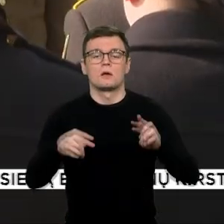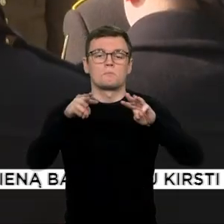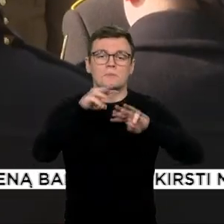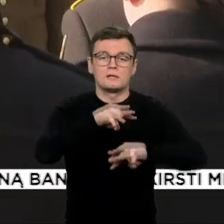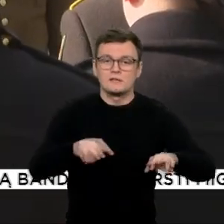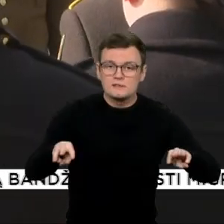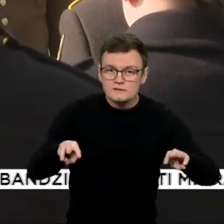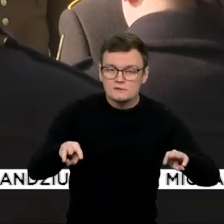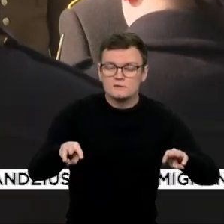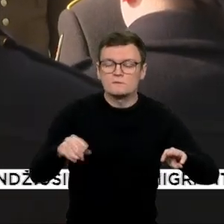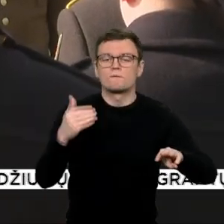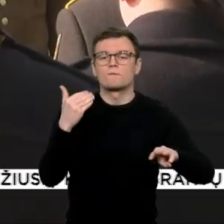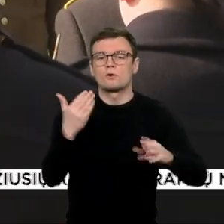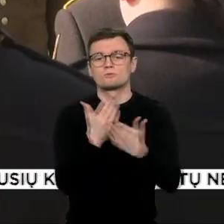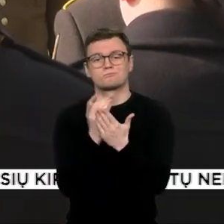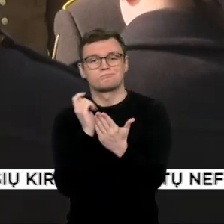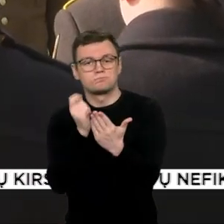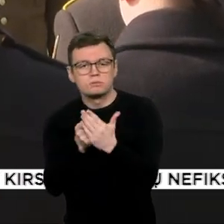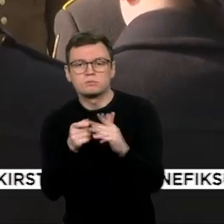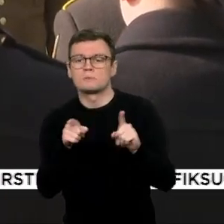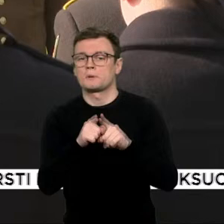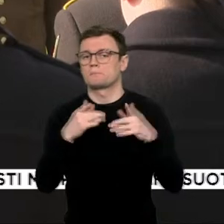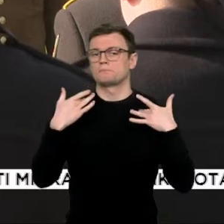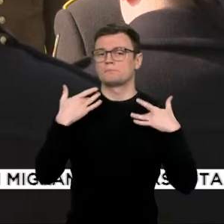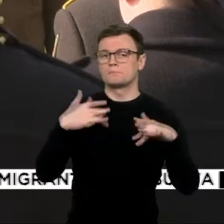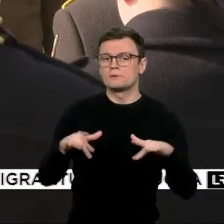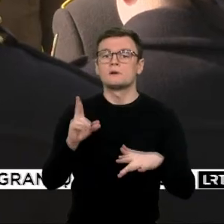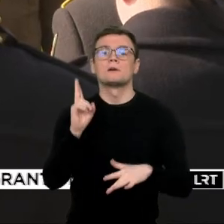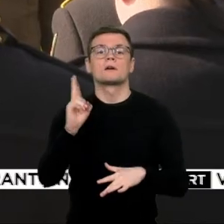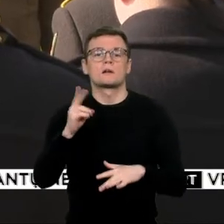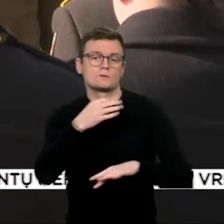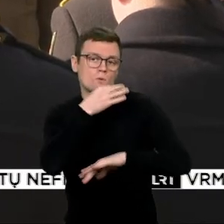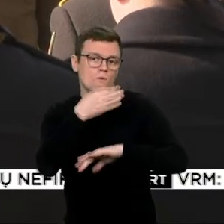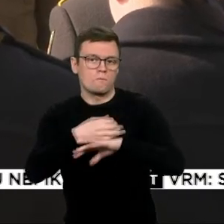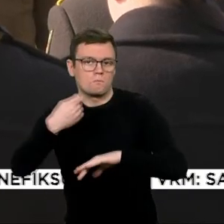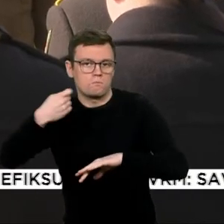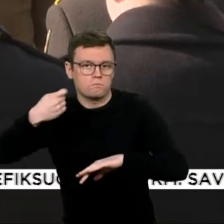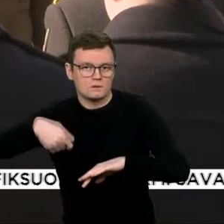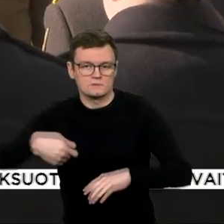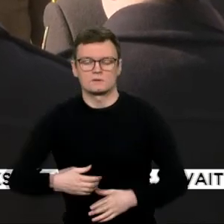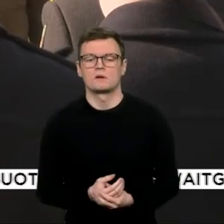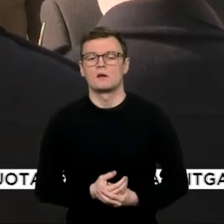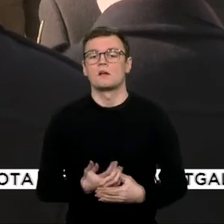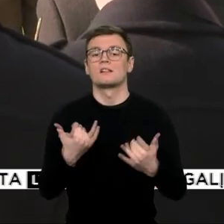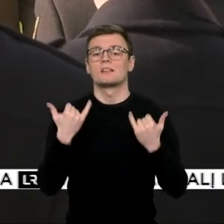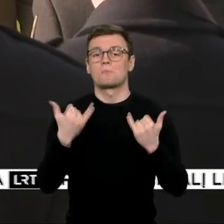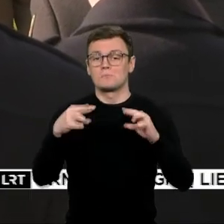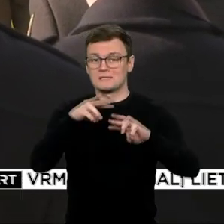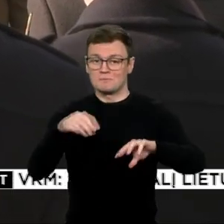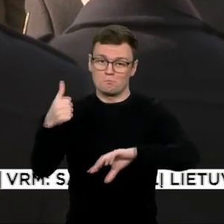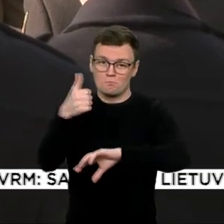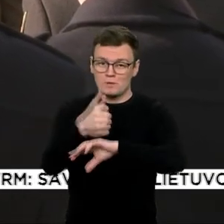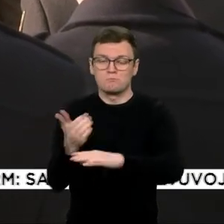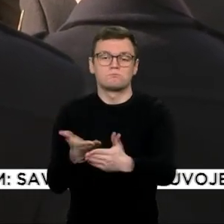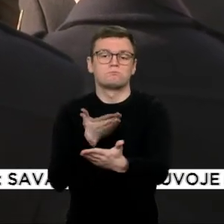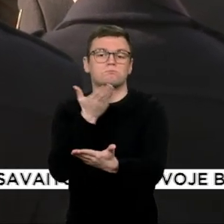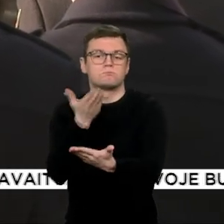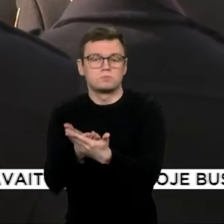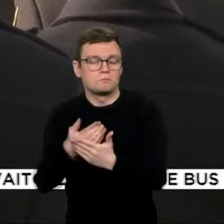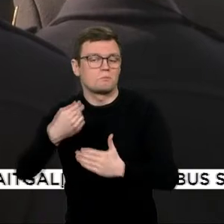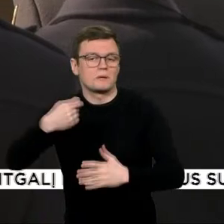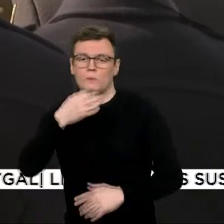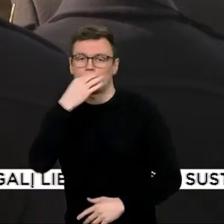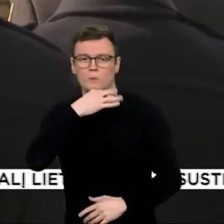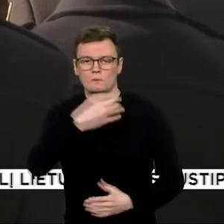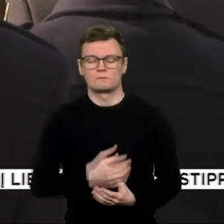atleidžia prezidentas. Premierė teikimo dėl Anušausko atleidimo prezidentui kol kas nėra pateikusi. Apie tai plačiau, vėliau ir